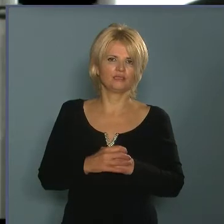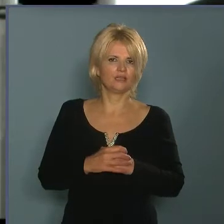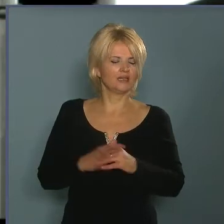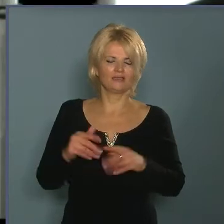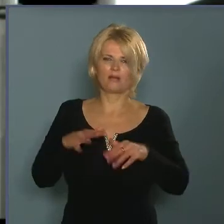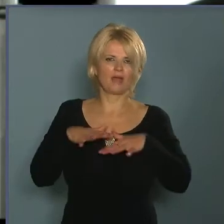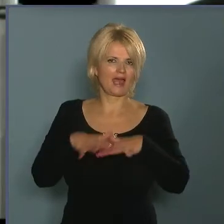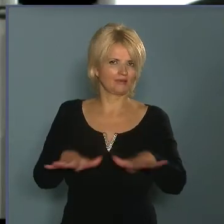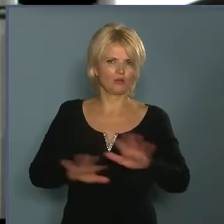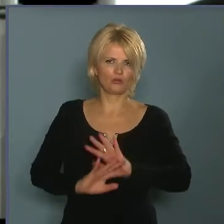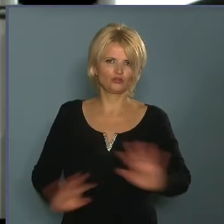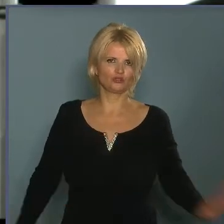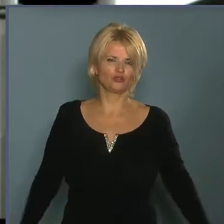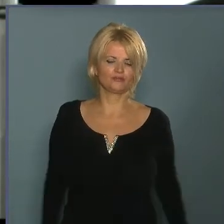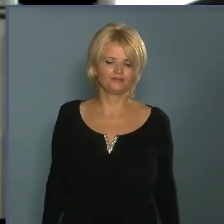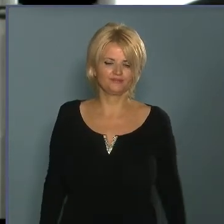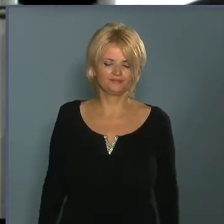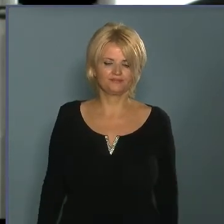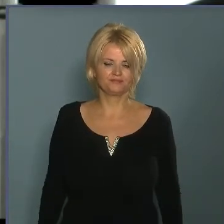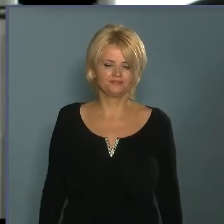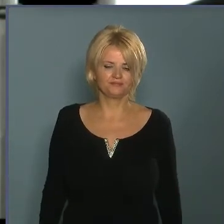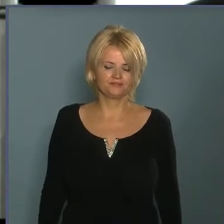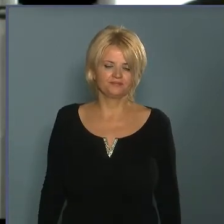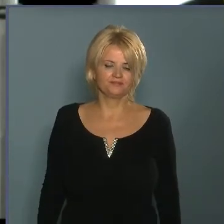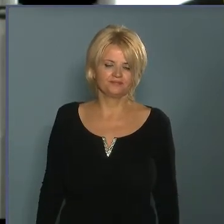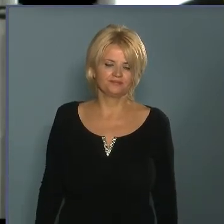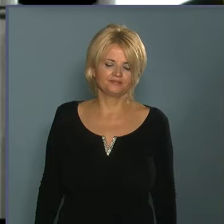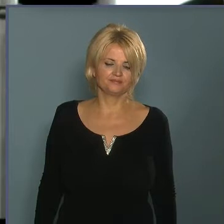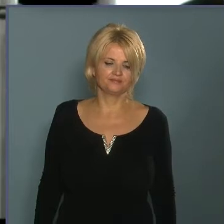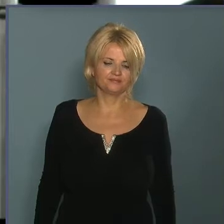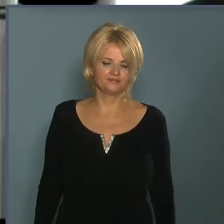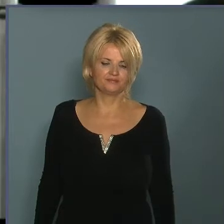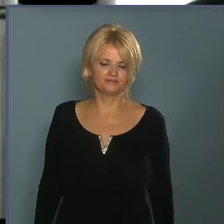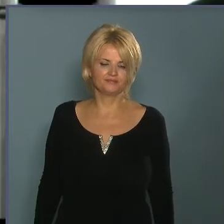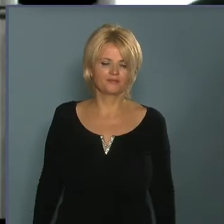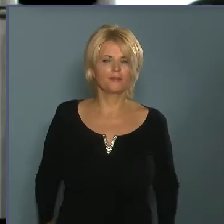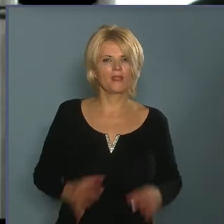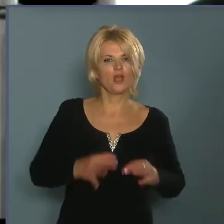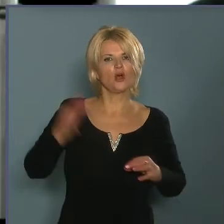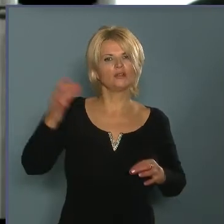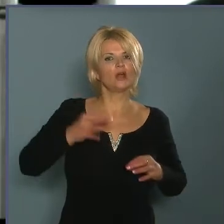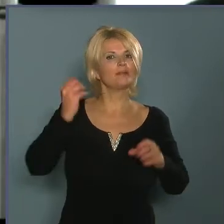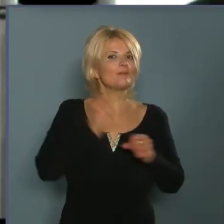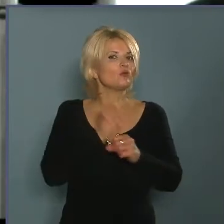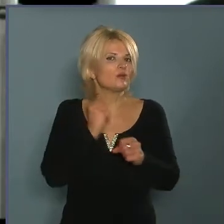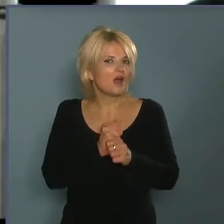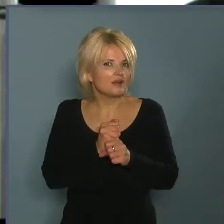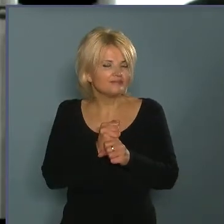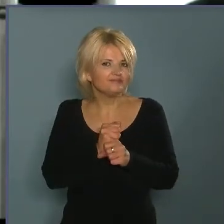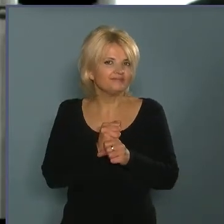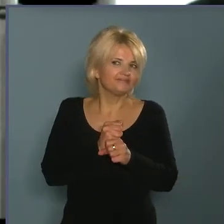átlagos napi munka köréből. A napi munka ez időtájt